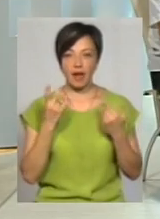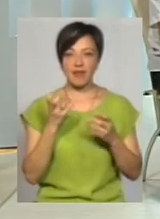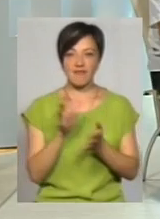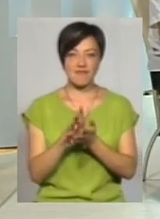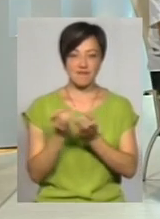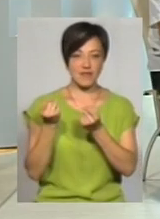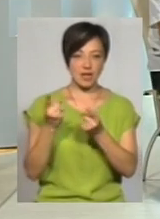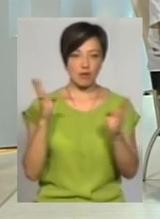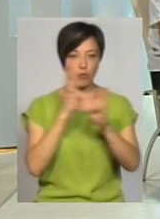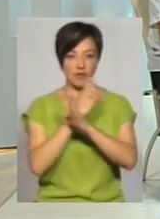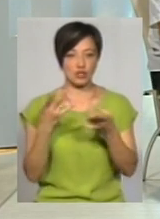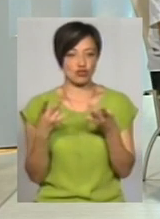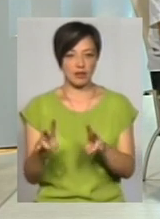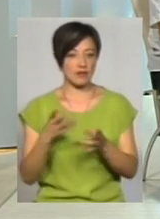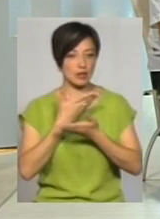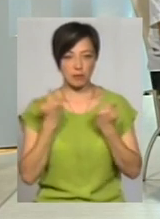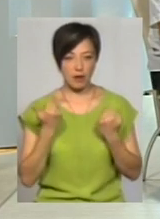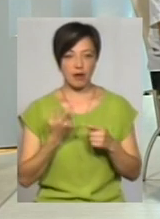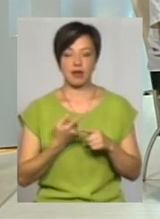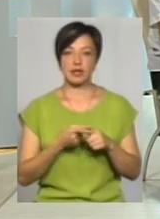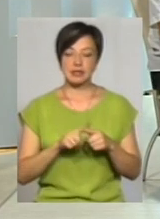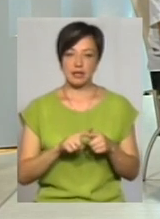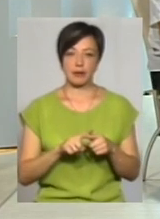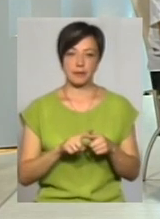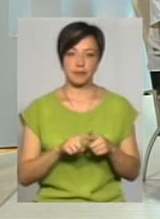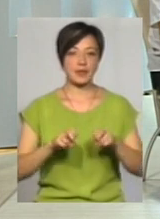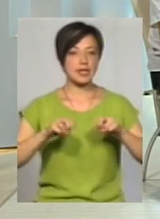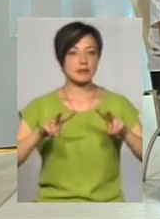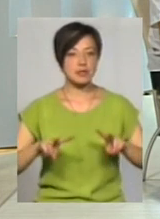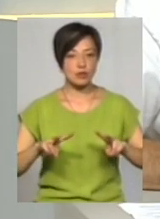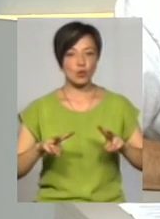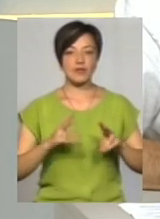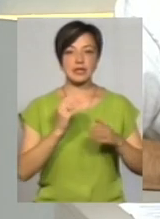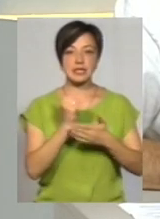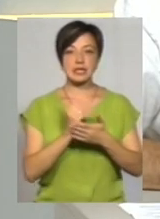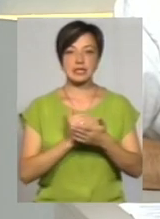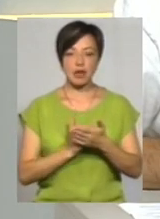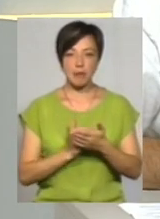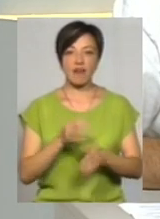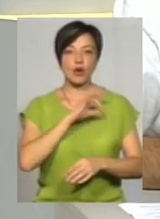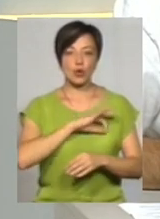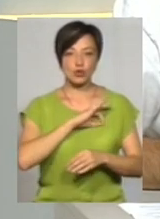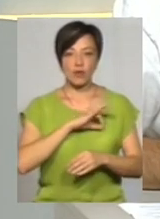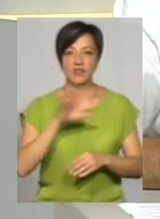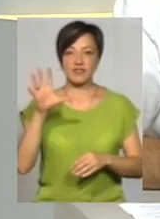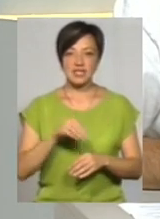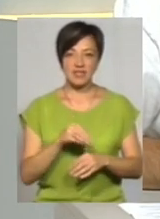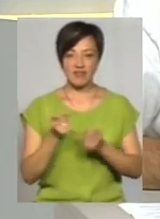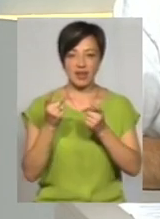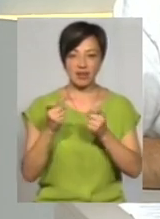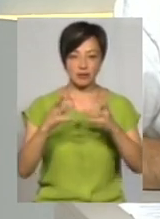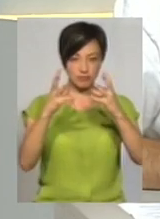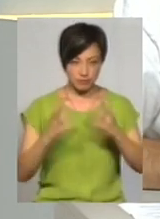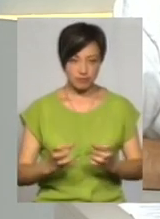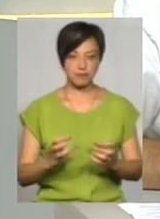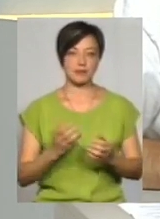абсолютно ніяких там шкідливих, тому що це спеціалізована така система ренкілі, яка використовує практично всі викиди і все тепло,